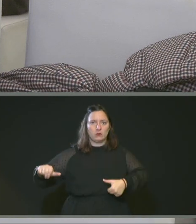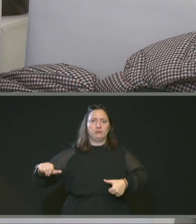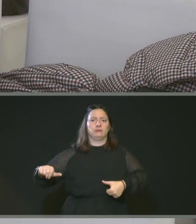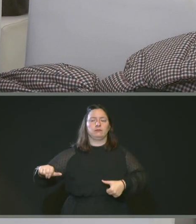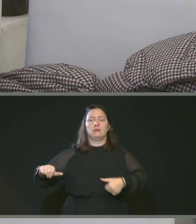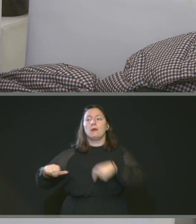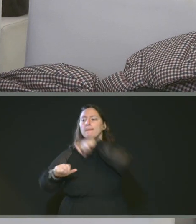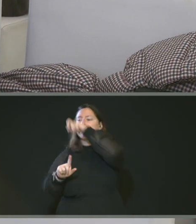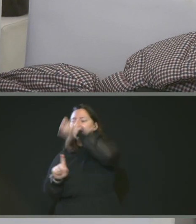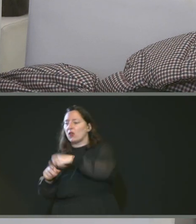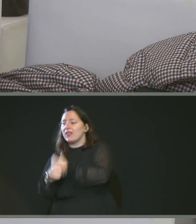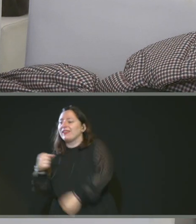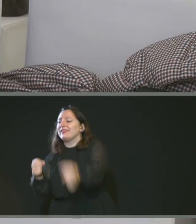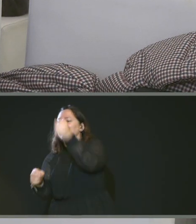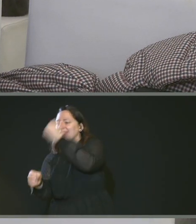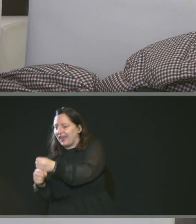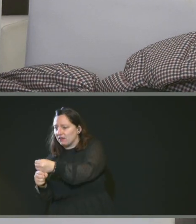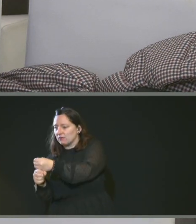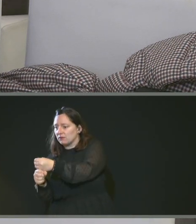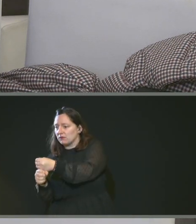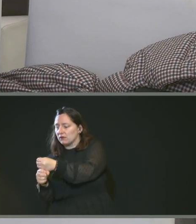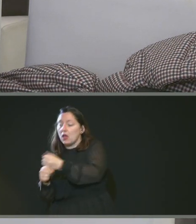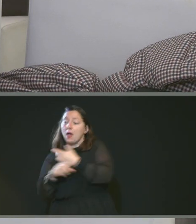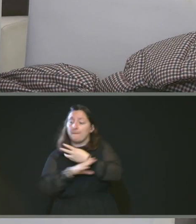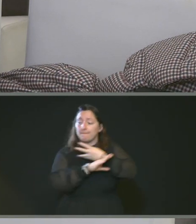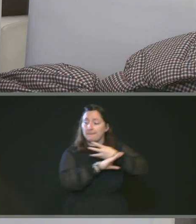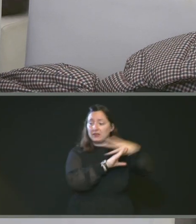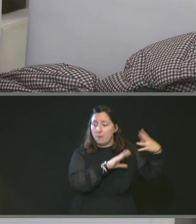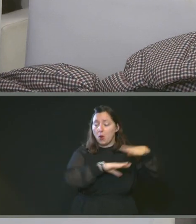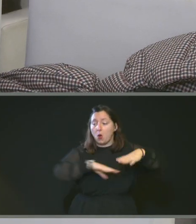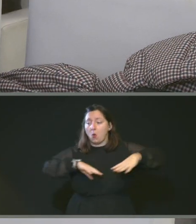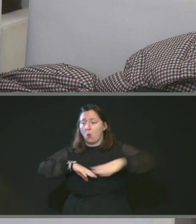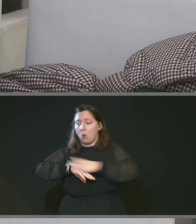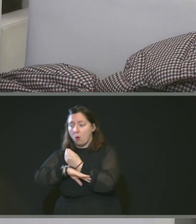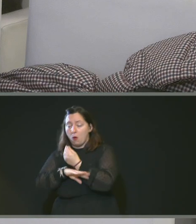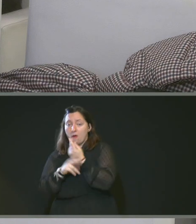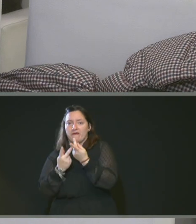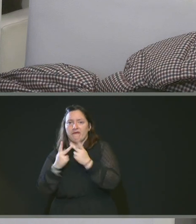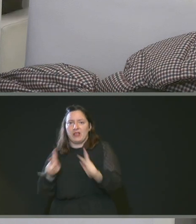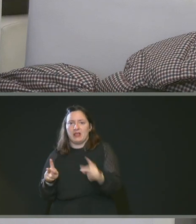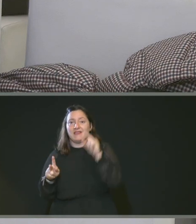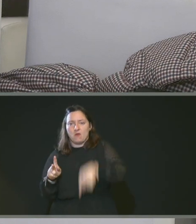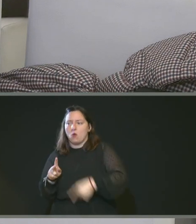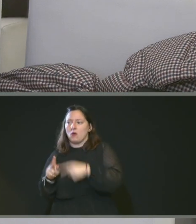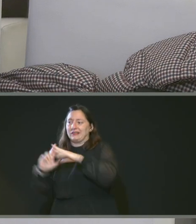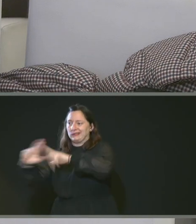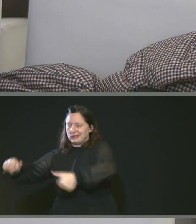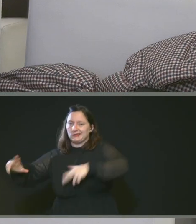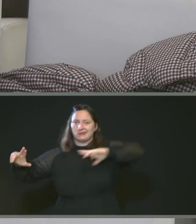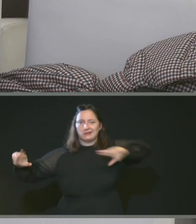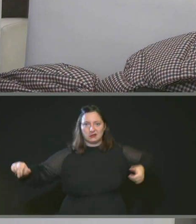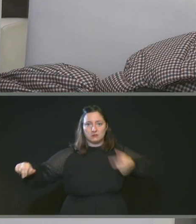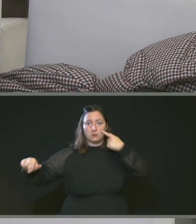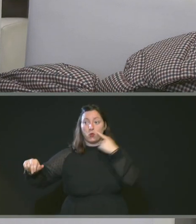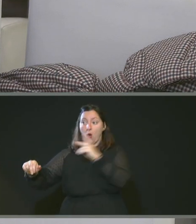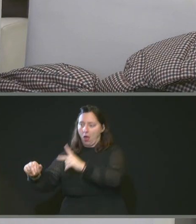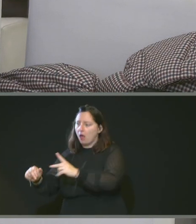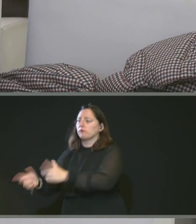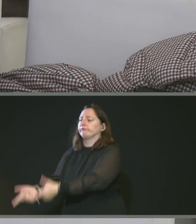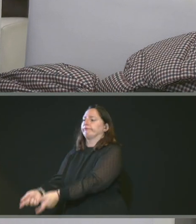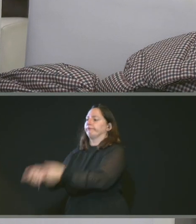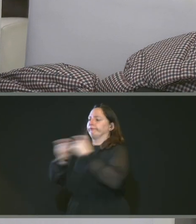la métropole, la ville de Rouen afin de prévoir l'intégration dans le domaine public métropolitain et communal. Et que l'article